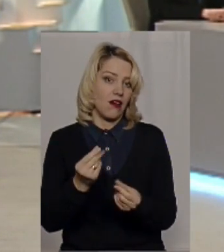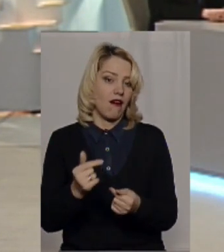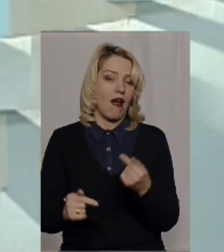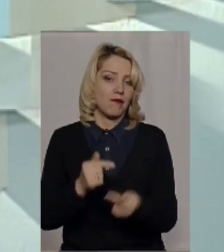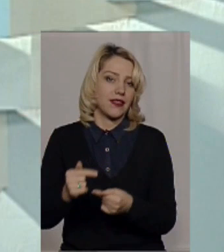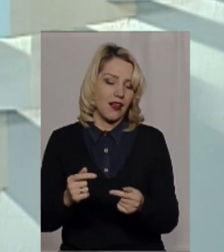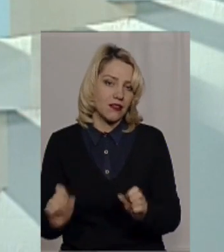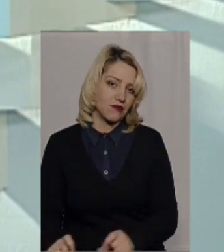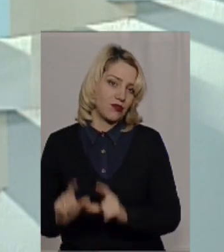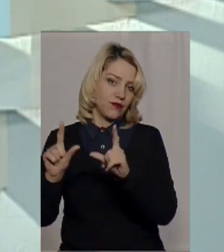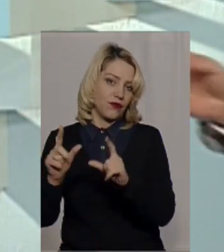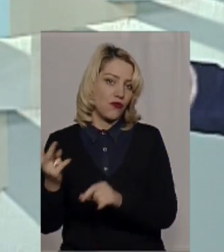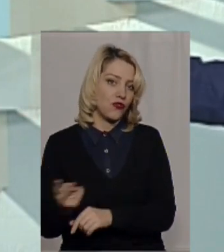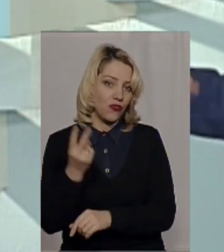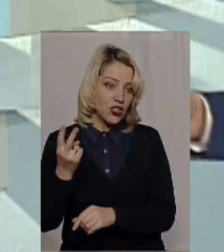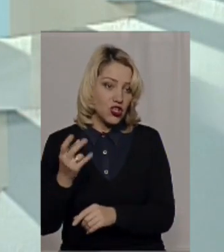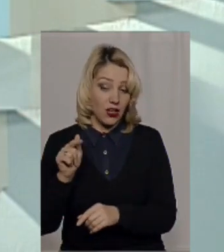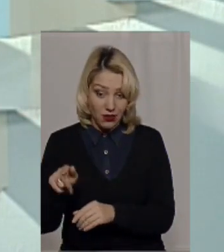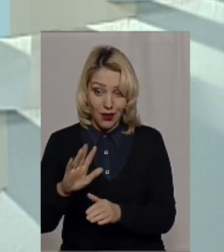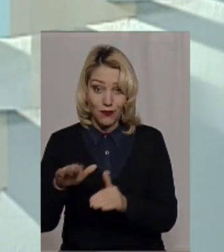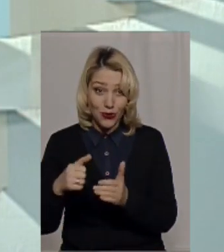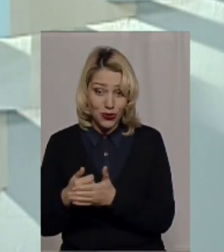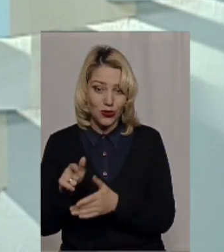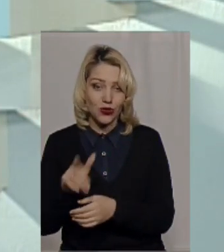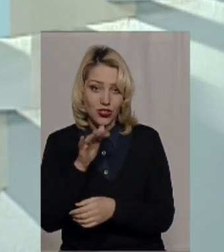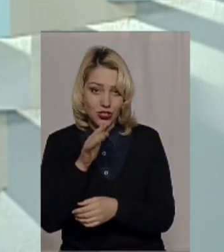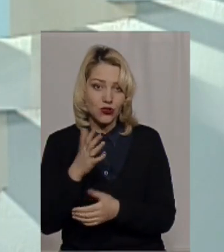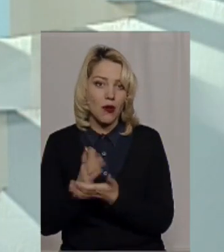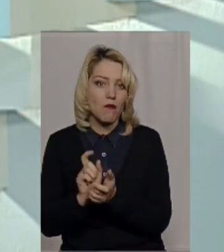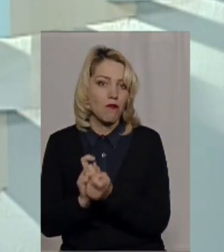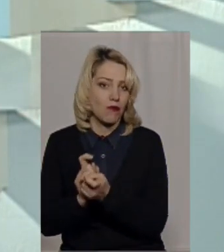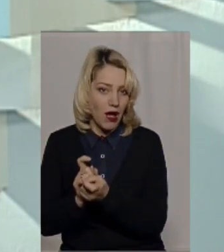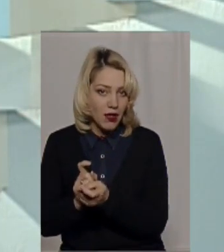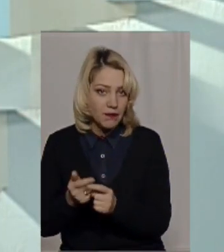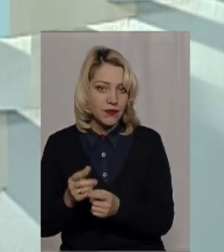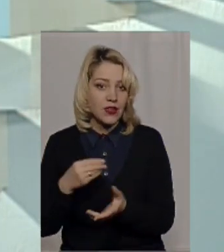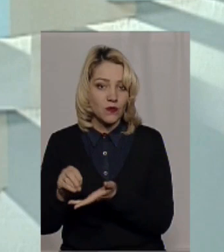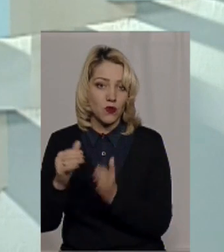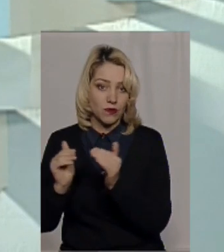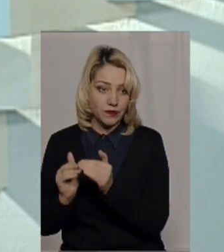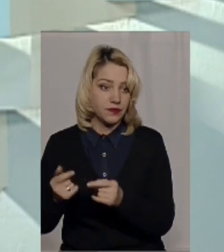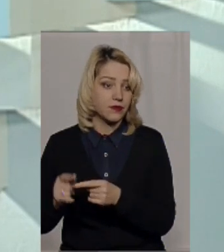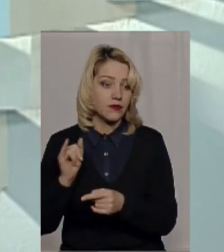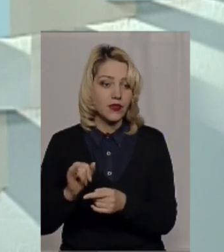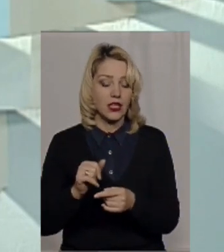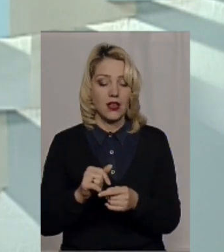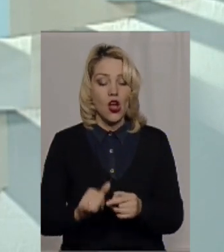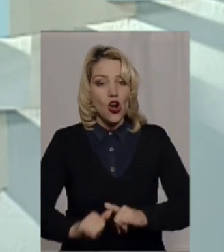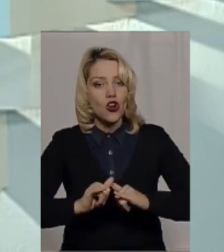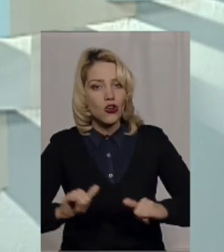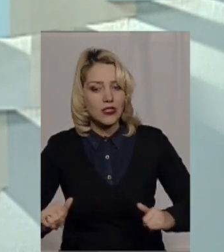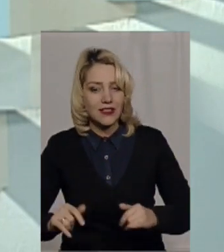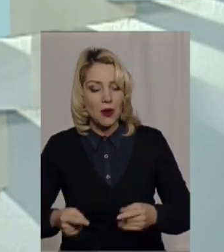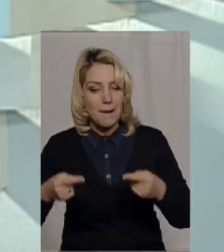збільшилась рівно вдвічі. І там до цього часу ведеться боротьба. Тобто подекуди питання ремонту дороги приводить до розвитку певного